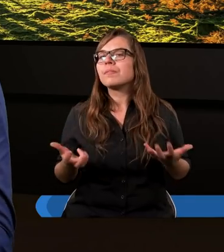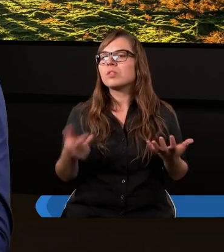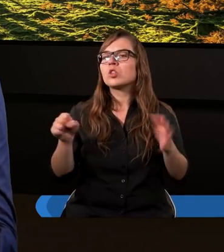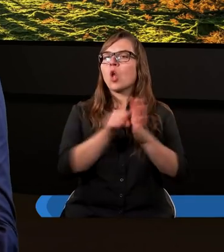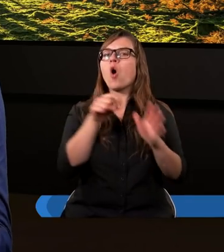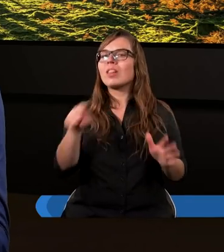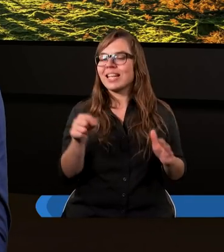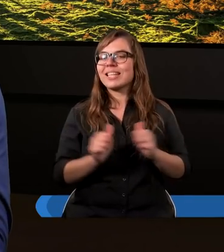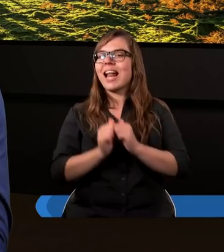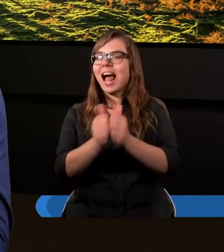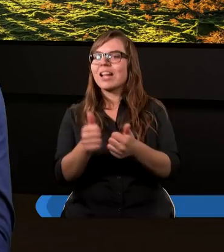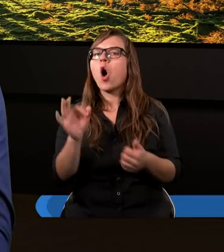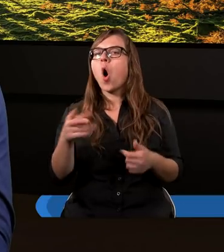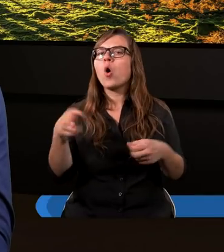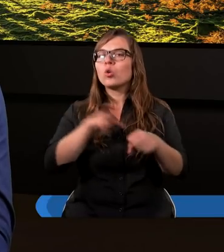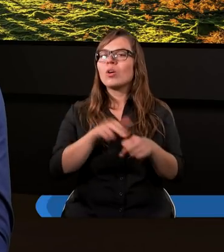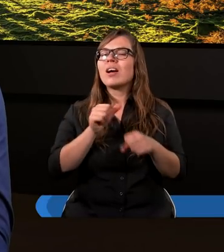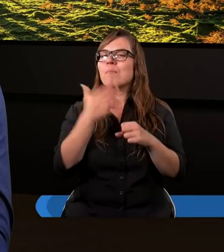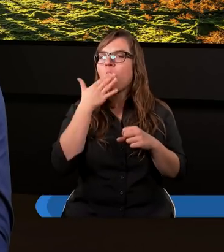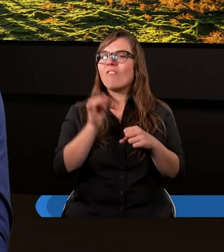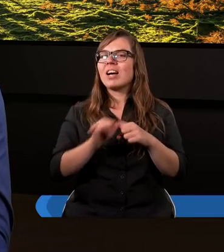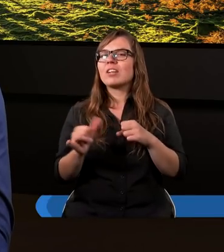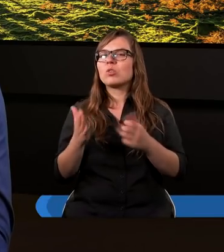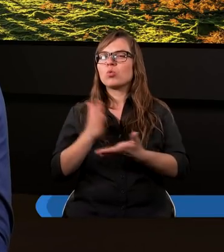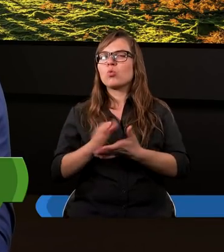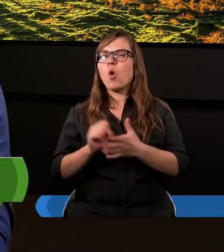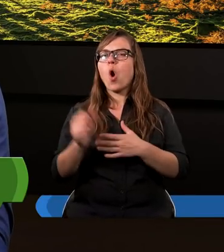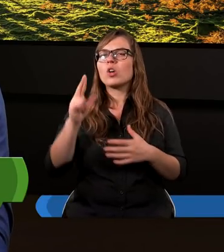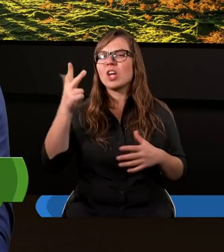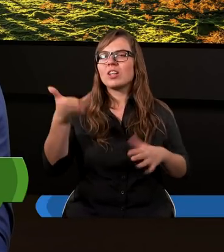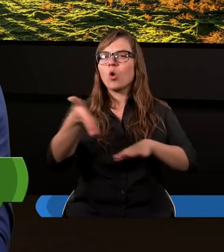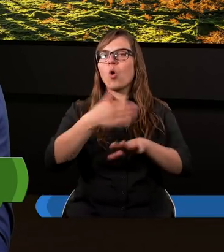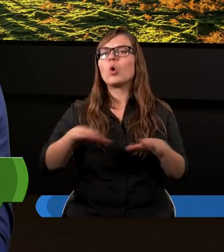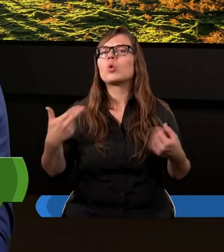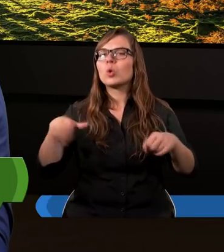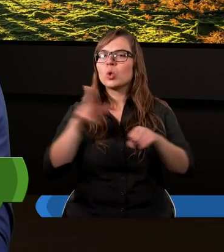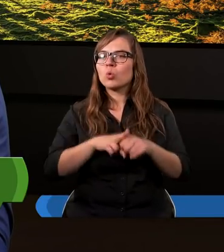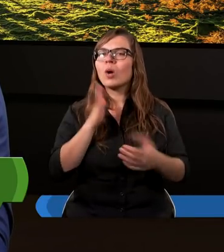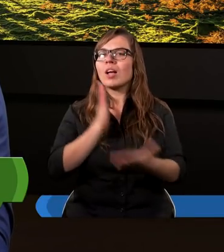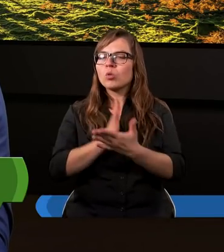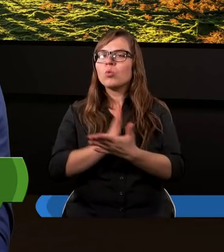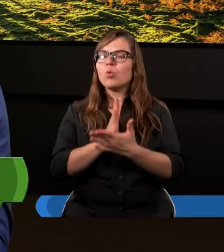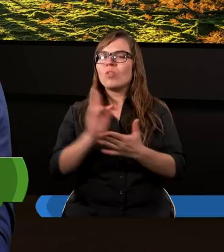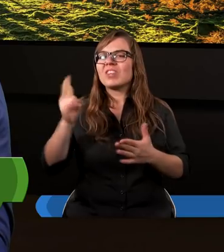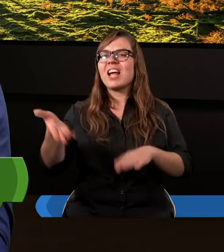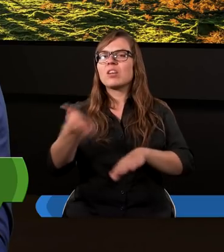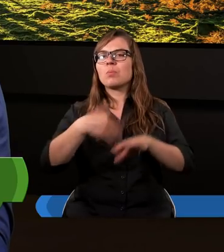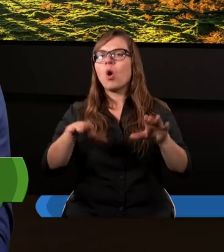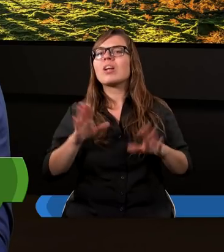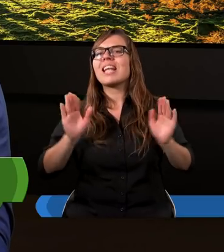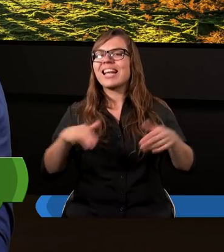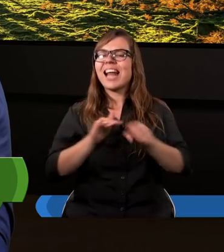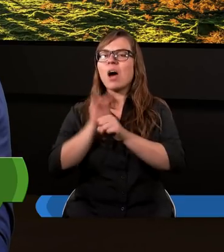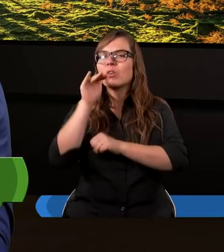tego zadania, o którym mowa jest już od trzeciego rozdziału, które już w trzecim rozdziale zostało